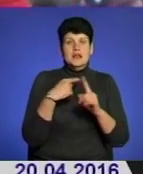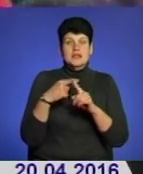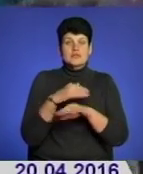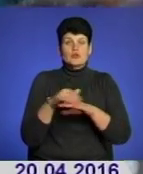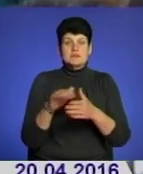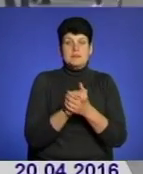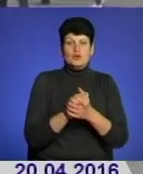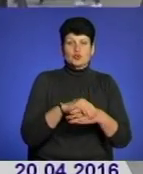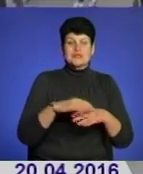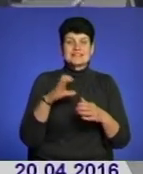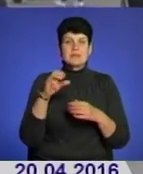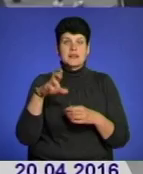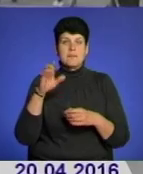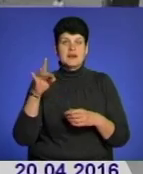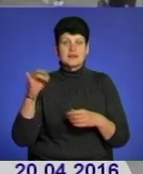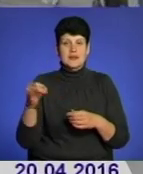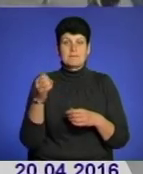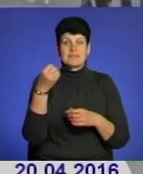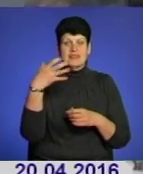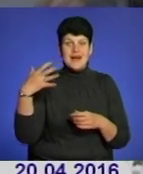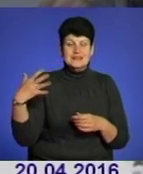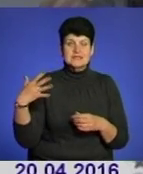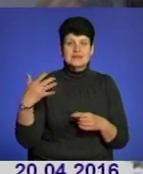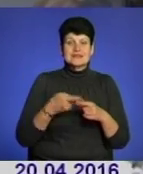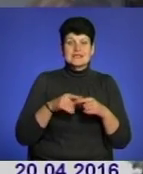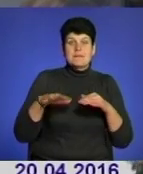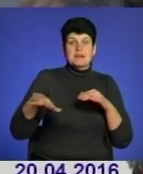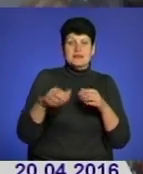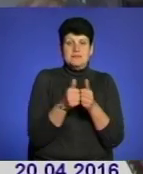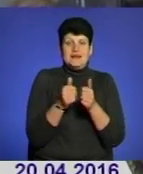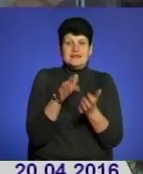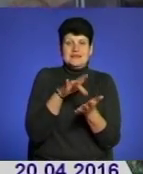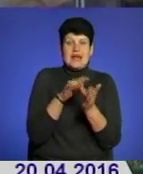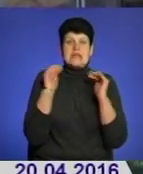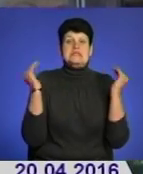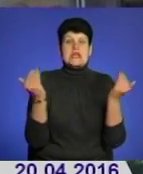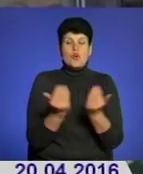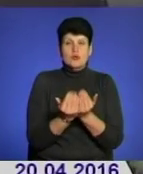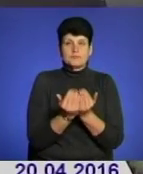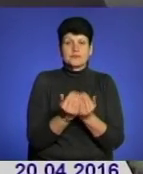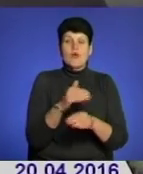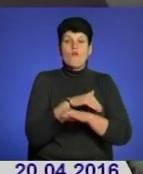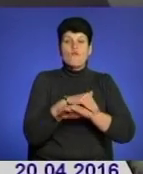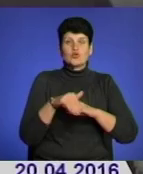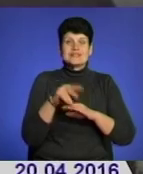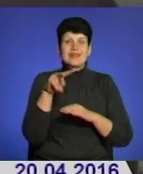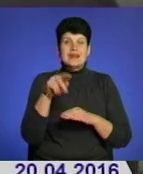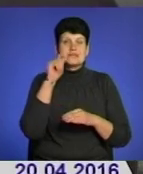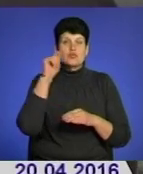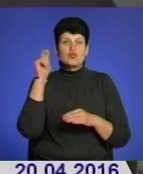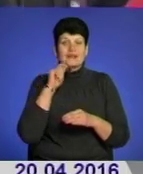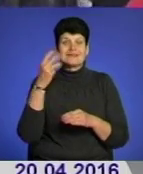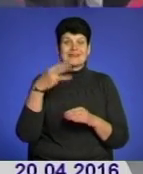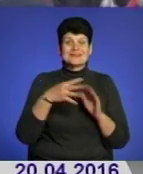Миру Дружби, на проспекті Степана Бандери, 15, це на майданчику перед центральним стадіоном, на вулиці Лесі Українки,